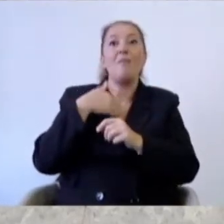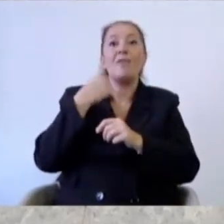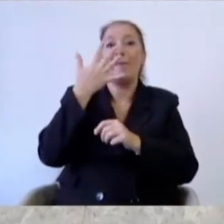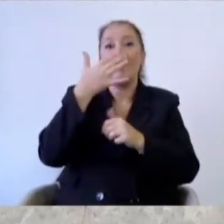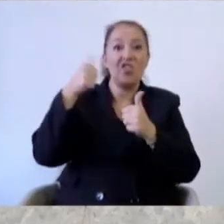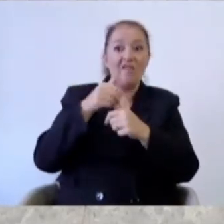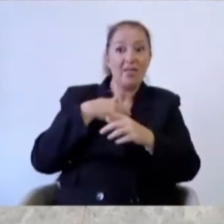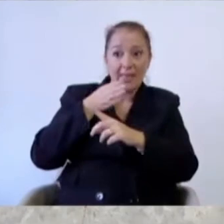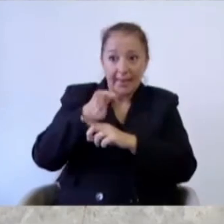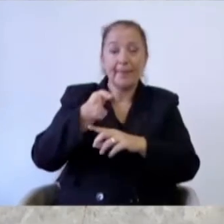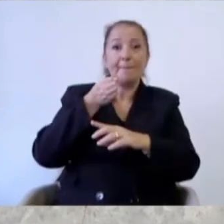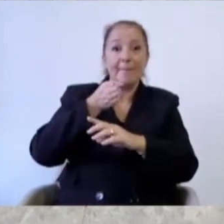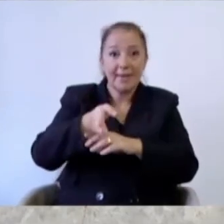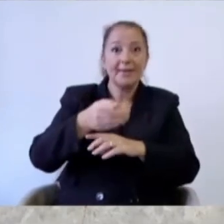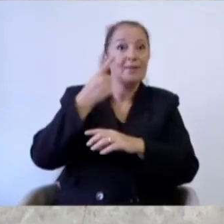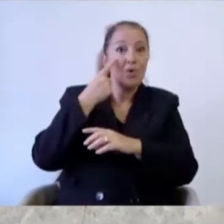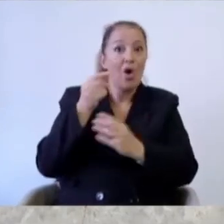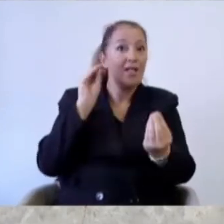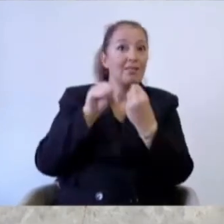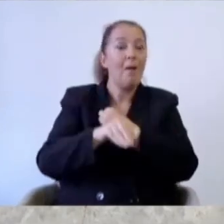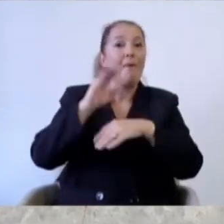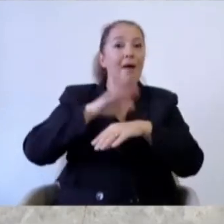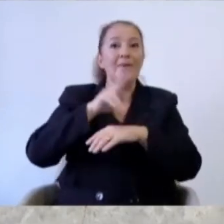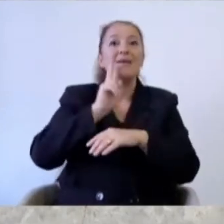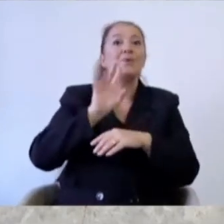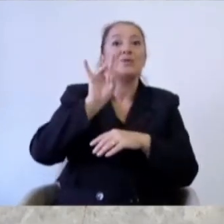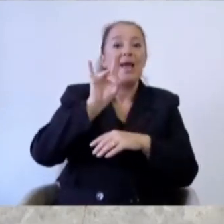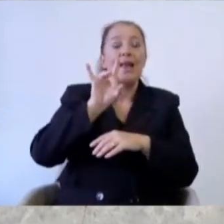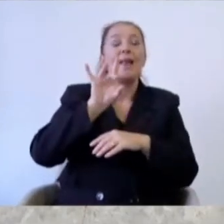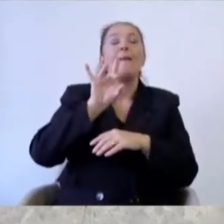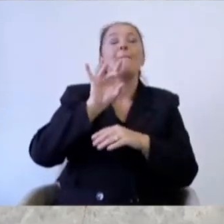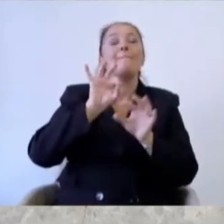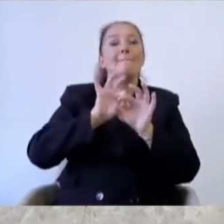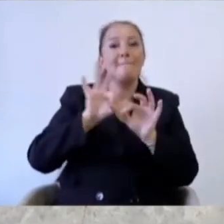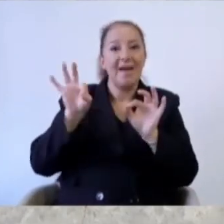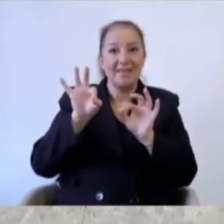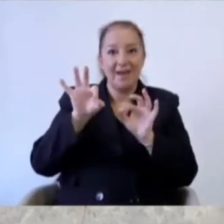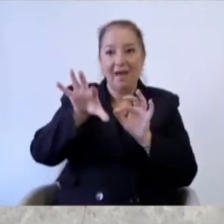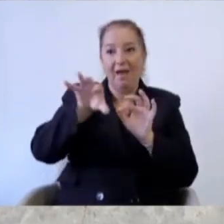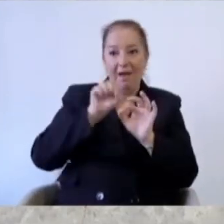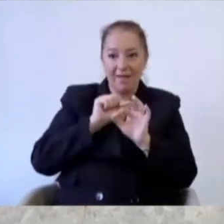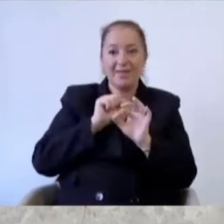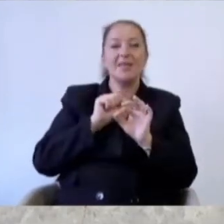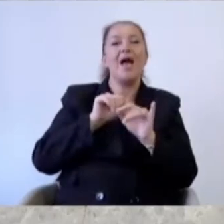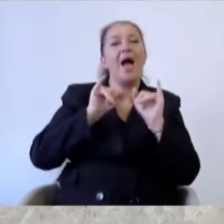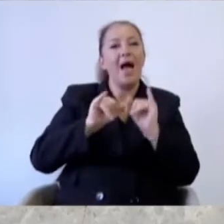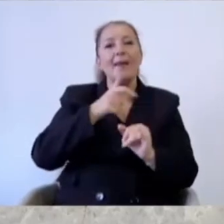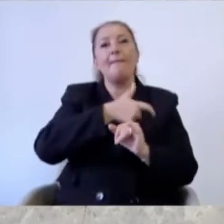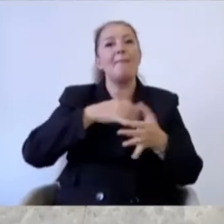kez gittim. Iki yüz elli metrekare alıp iki yüz iki yüz elli metrekareyi milli emlaktan alıp